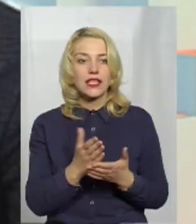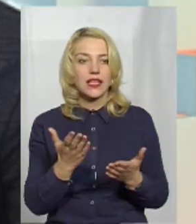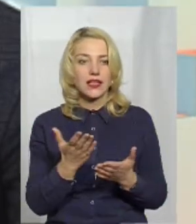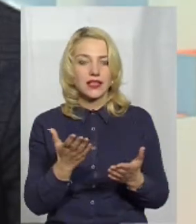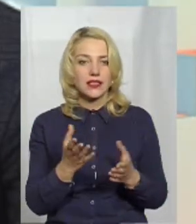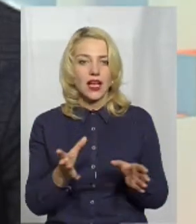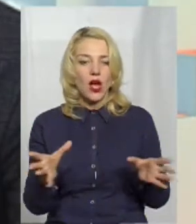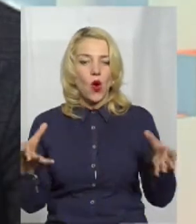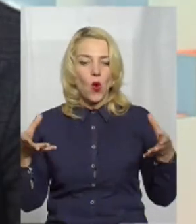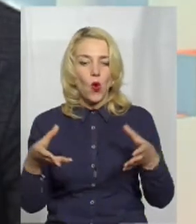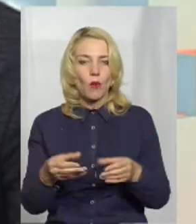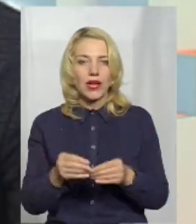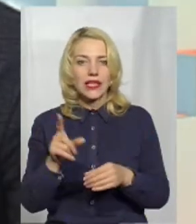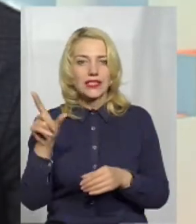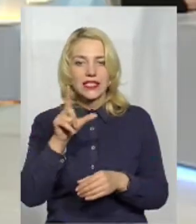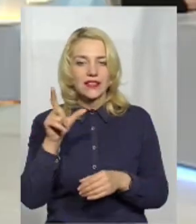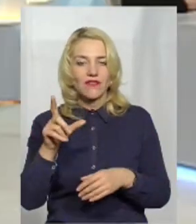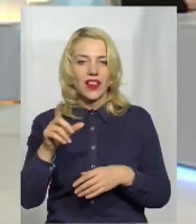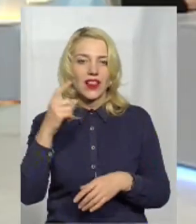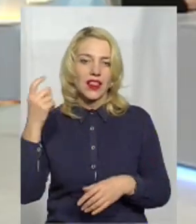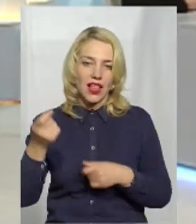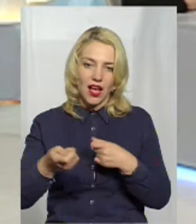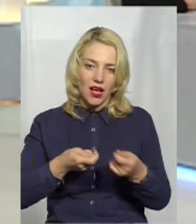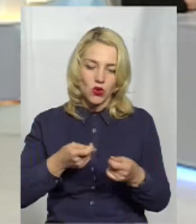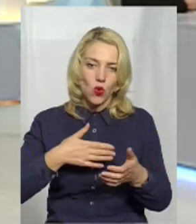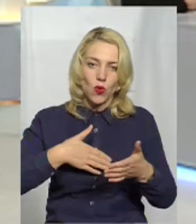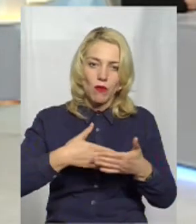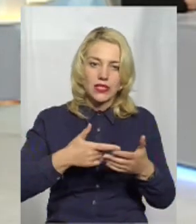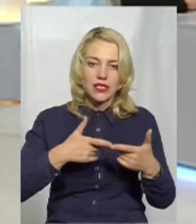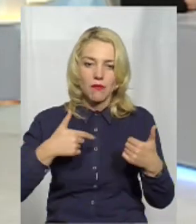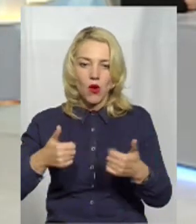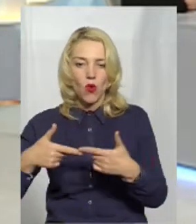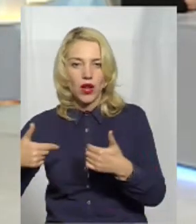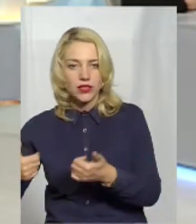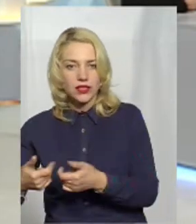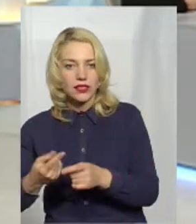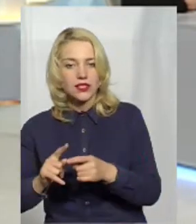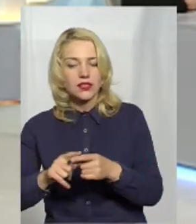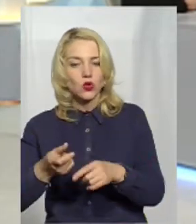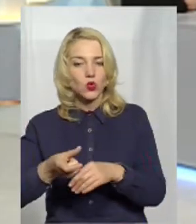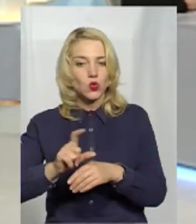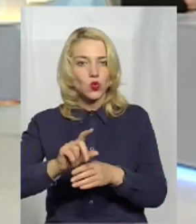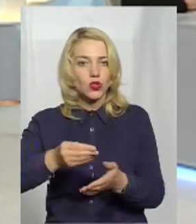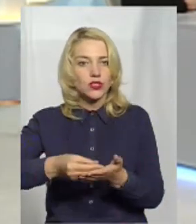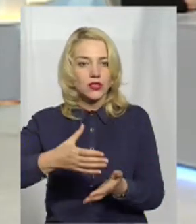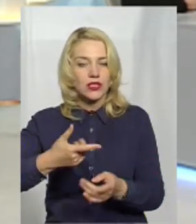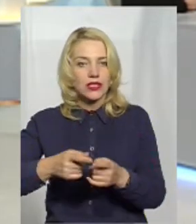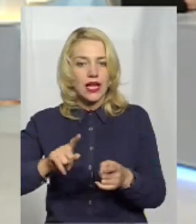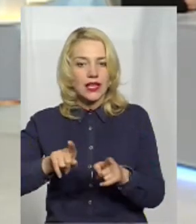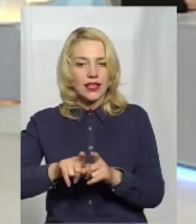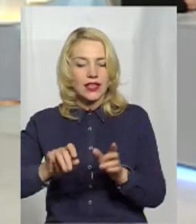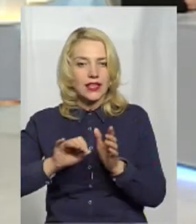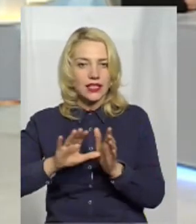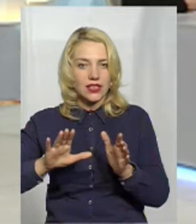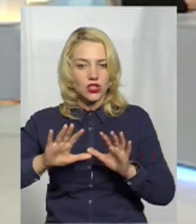кооперація, кооперація там з владою, з іншими громадськими організаціями. Тобто, це дуже цінниця. Тобто, такий синергетичний момент,